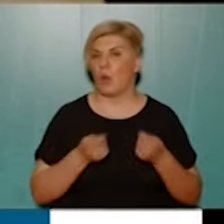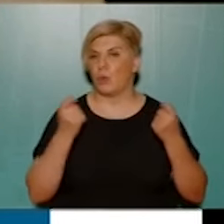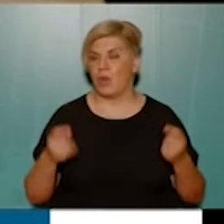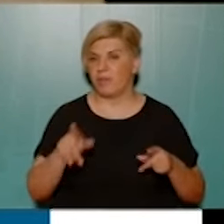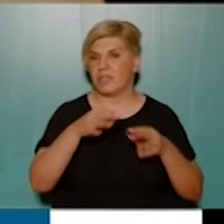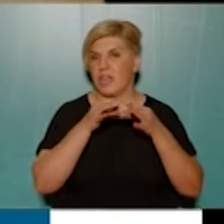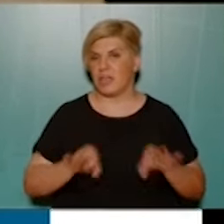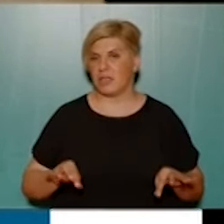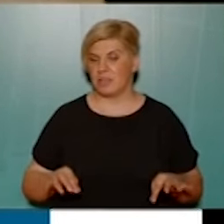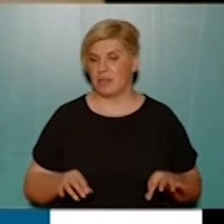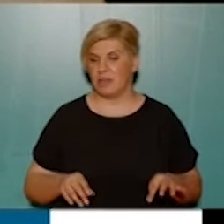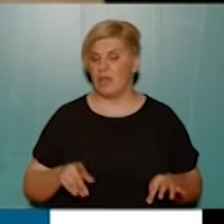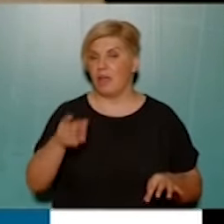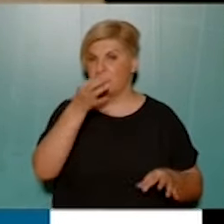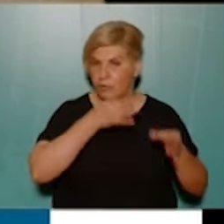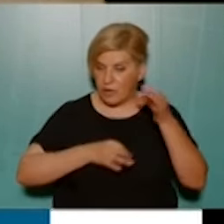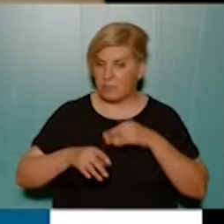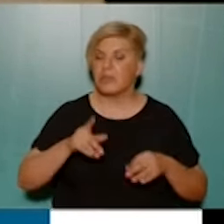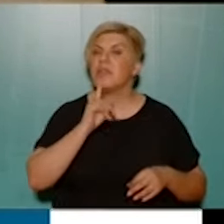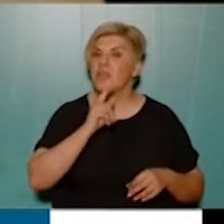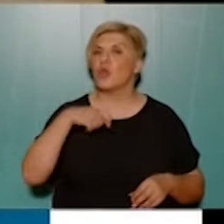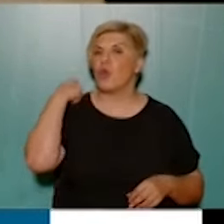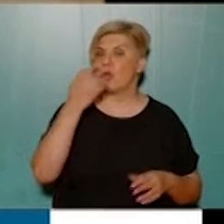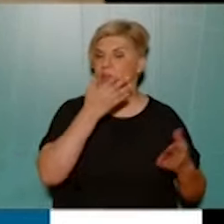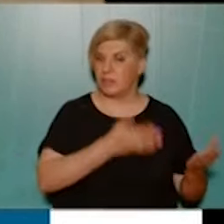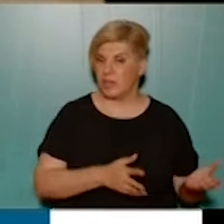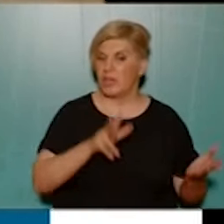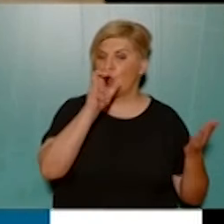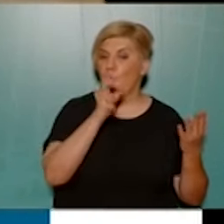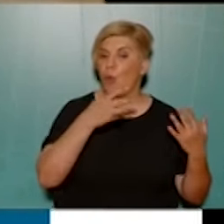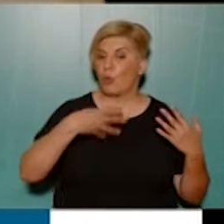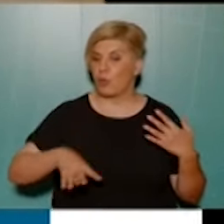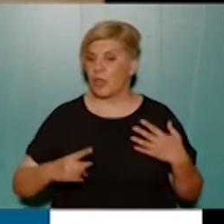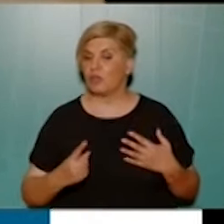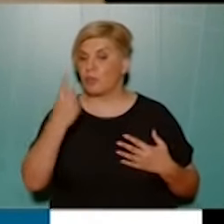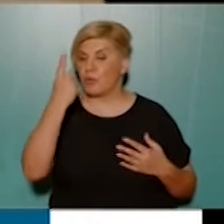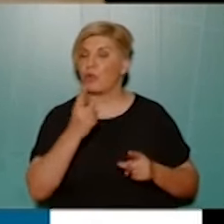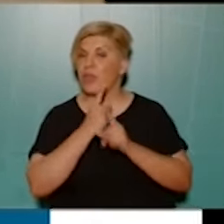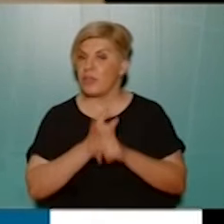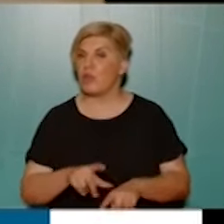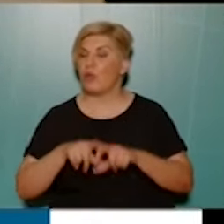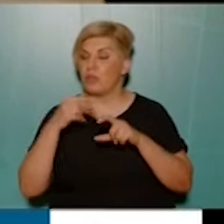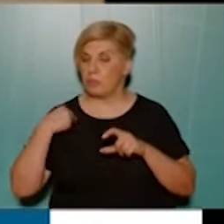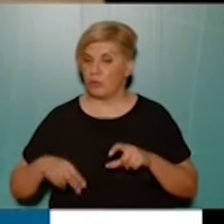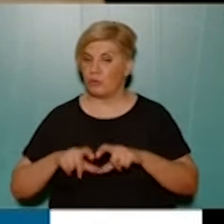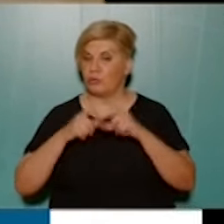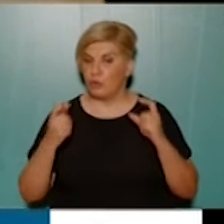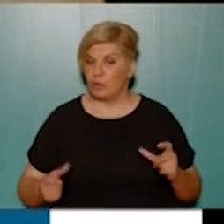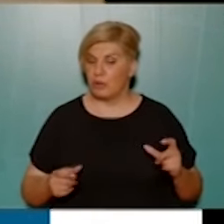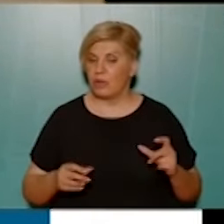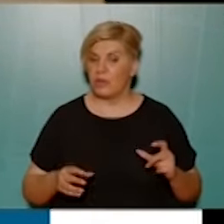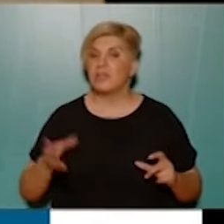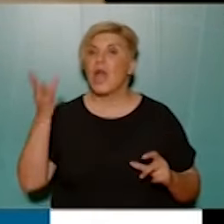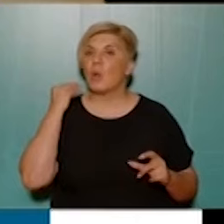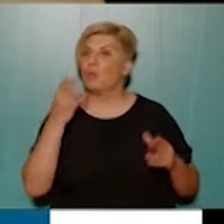αυτές τις λύσεις, που με βάση αυτά που λένε οι ίδιοι γονείς, και στο 89, και στο πρώτο ειδικό δημοτικό σχολείο, μη λέω αναλυτικά, τις